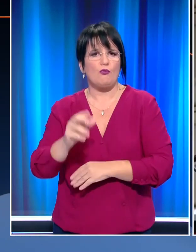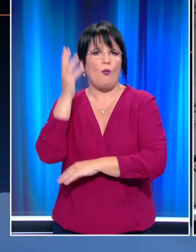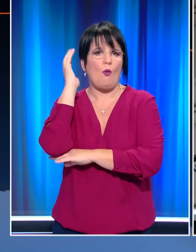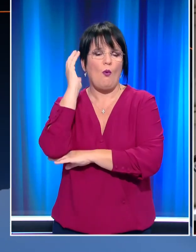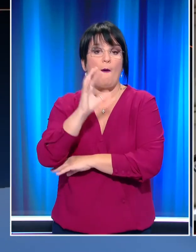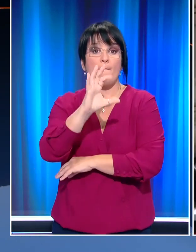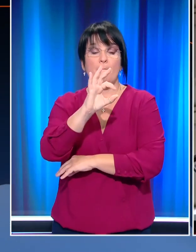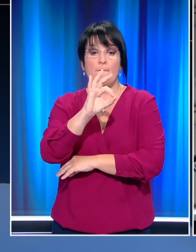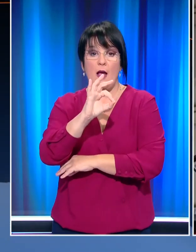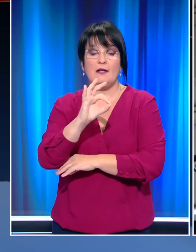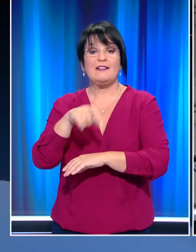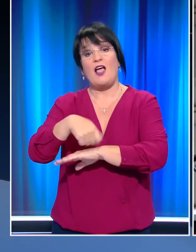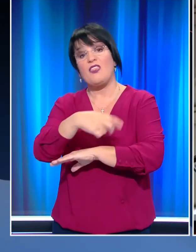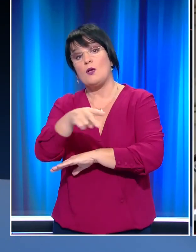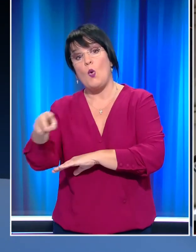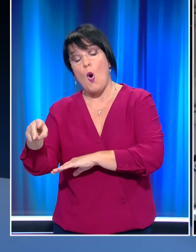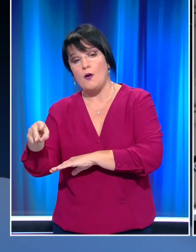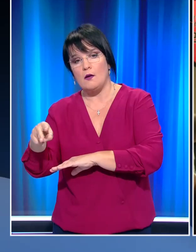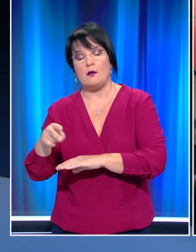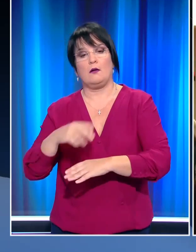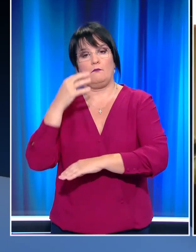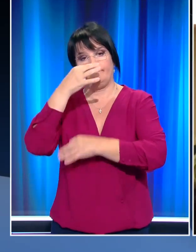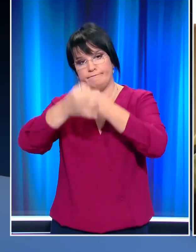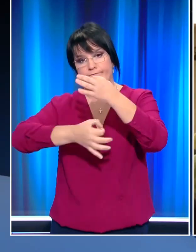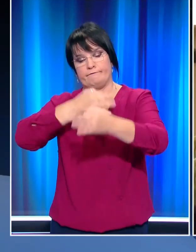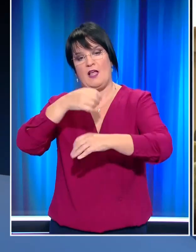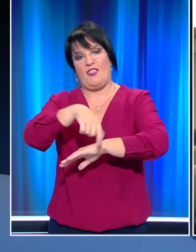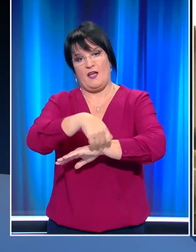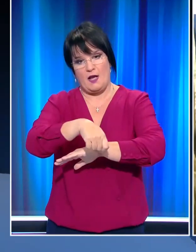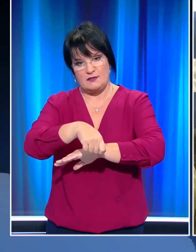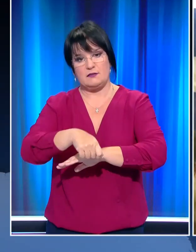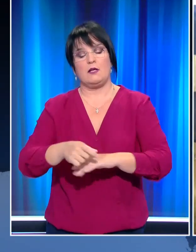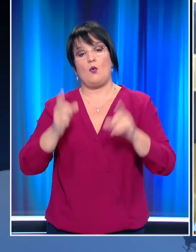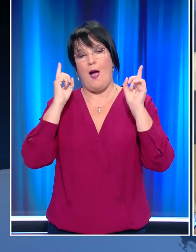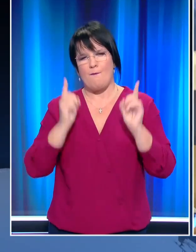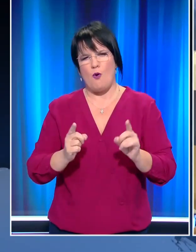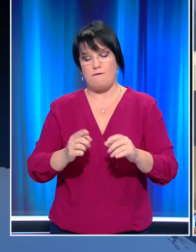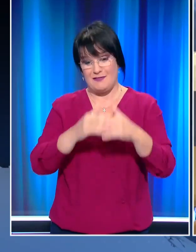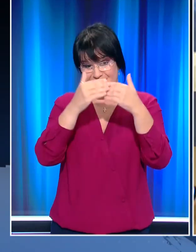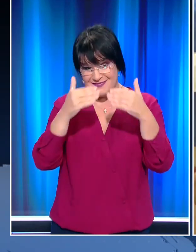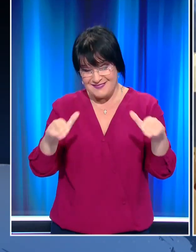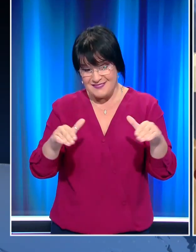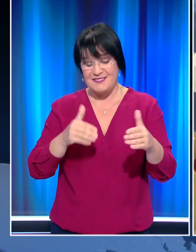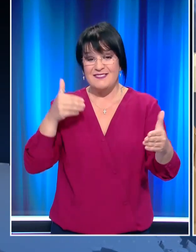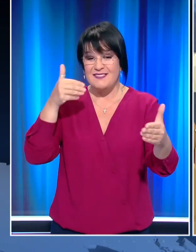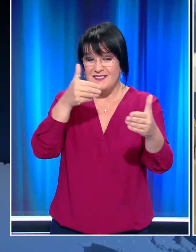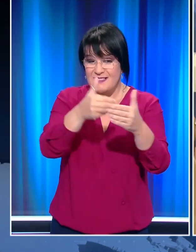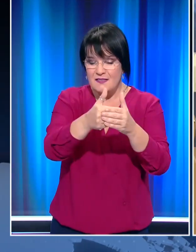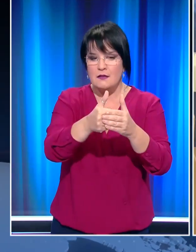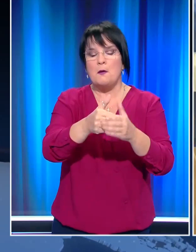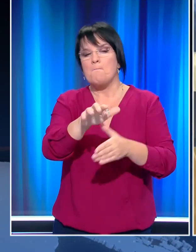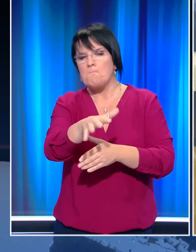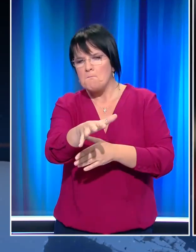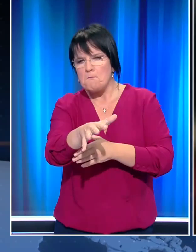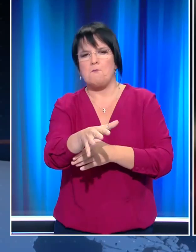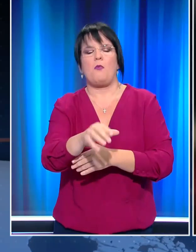50 συνήγοροι. Καταλαβαίνουμε ότι το δικαστήριο για την τελική του απόφαση θα χρειαστεί να φτάσει ίσως και